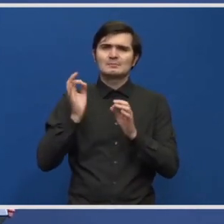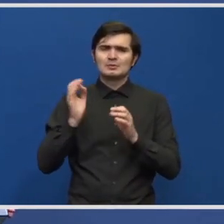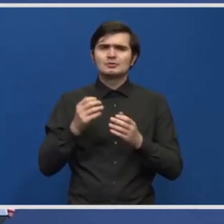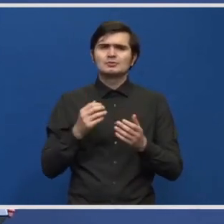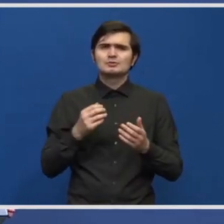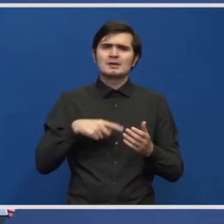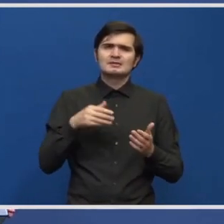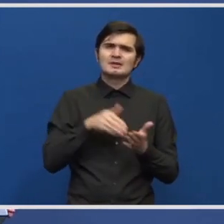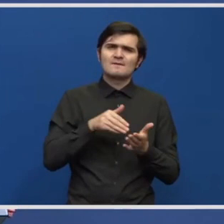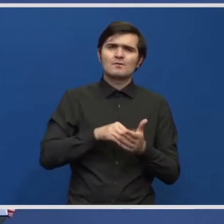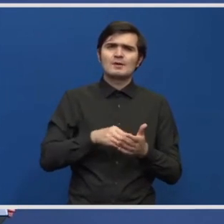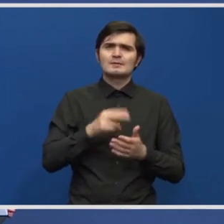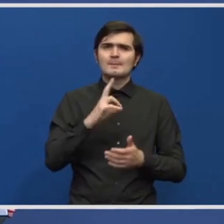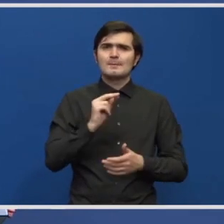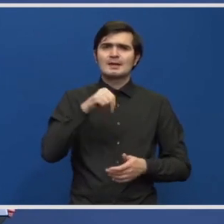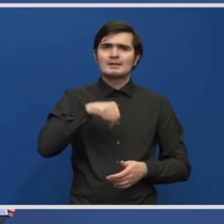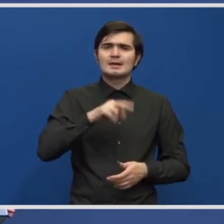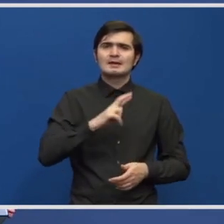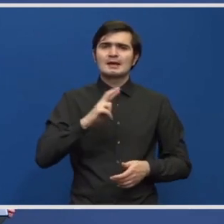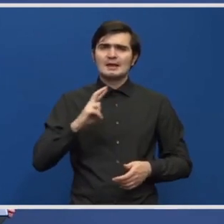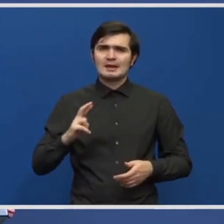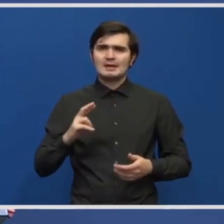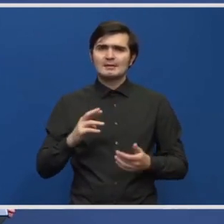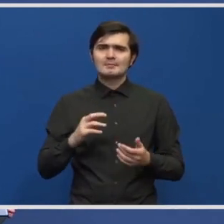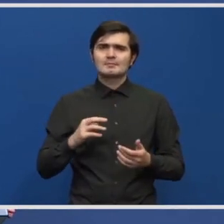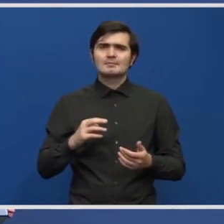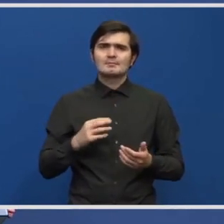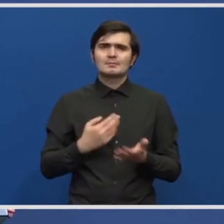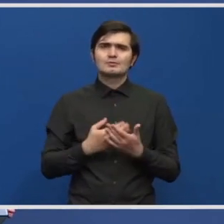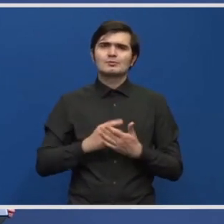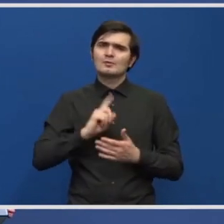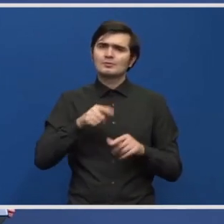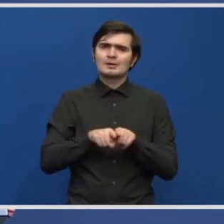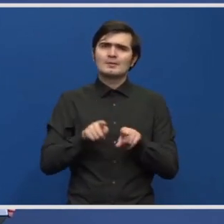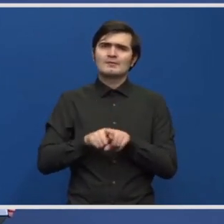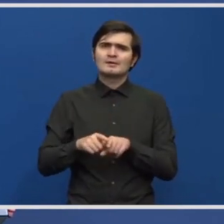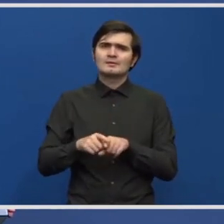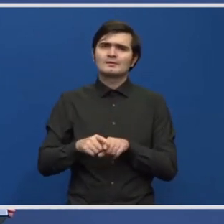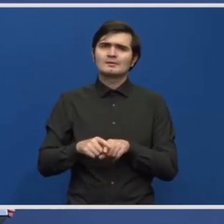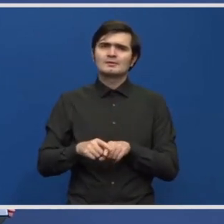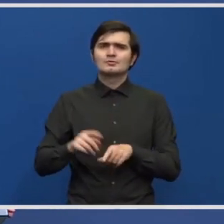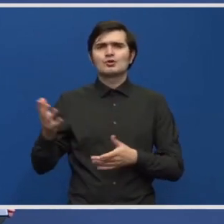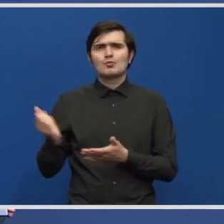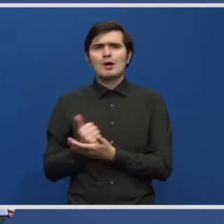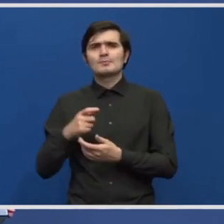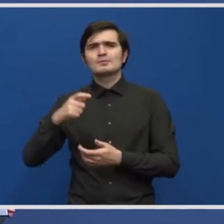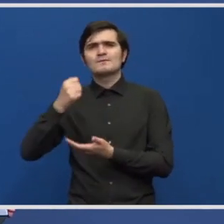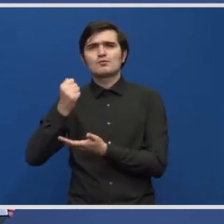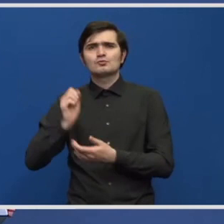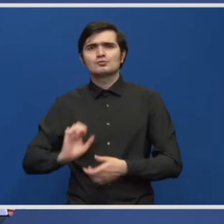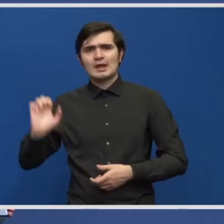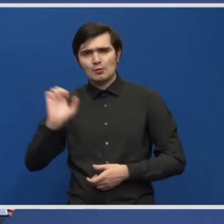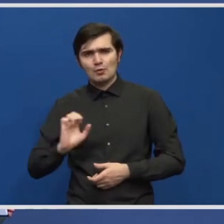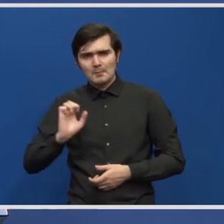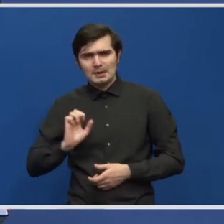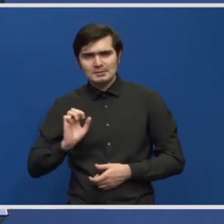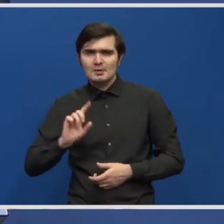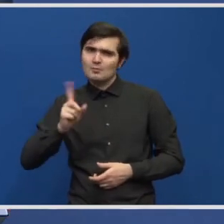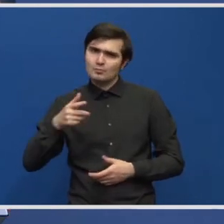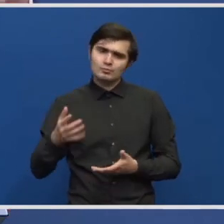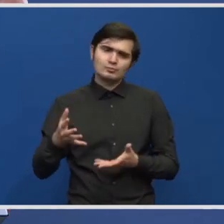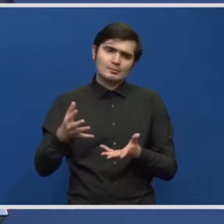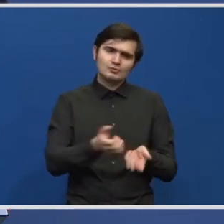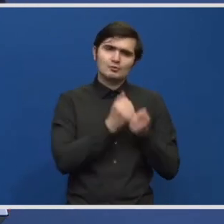extraordinară pentru că vine să completeze ce puteam lua deja din fonduri europene de pe programele normale, de pe